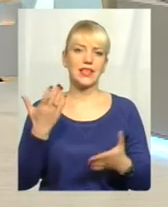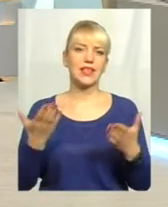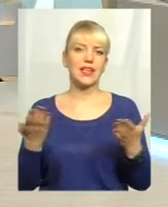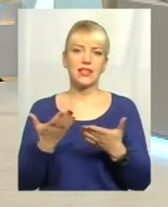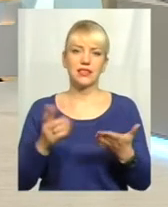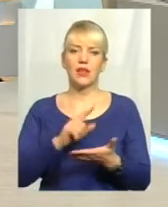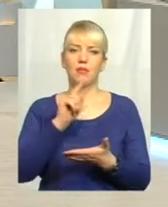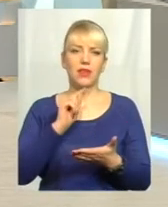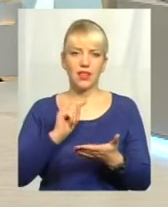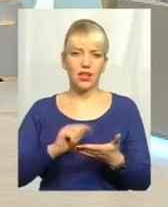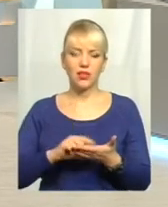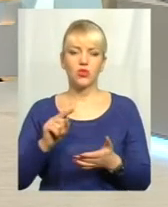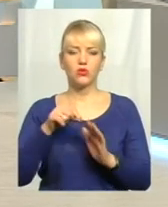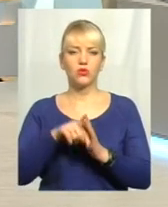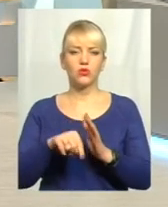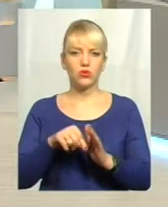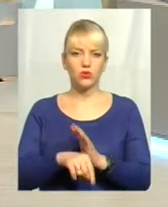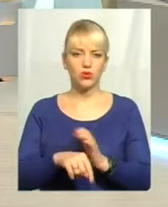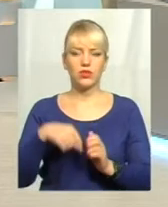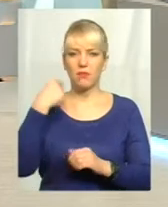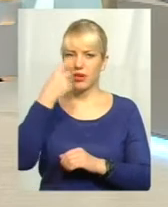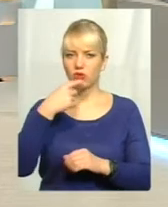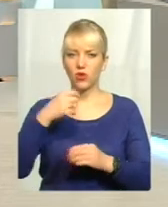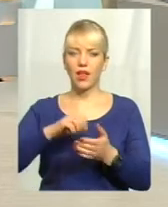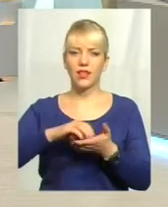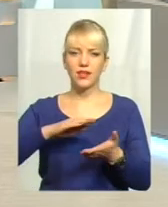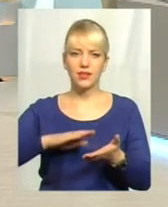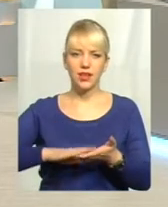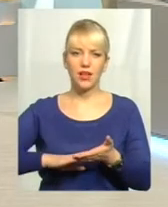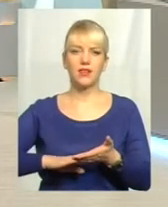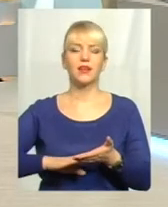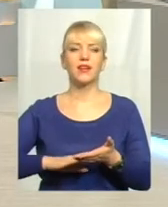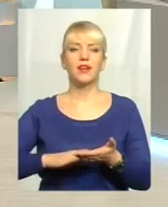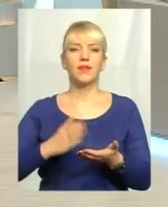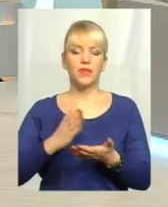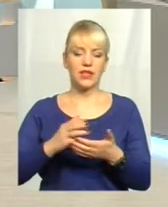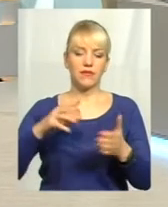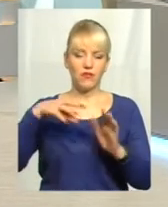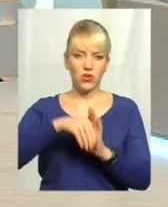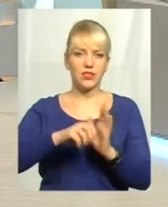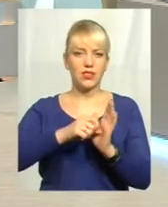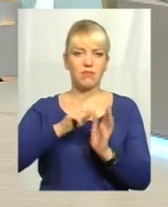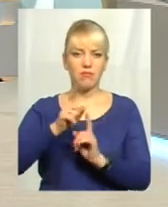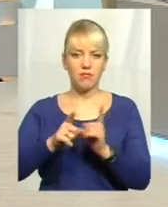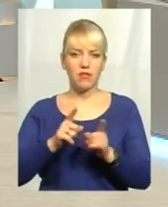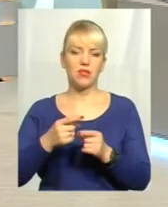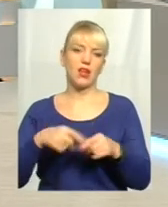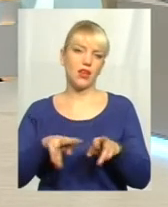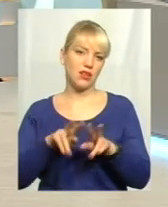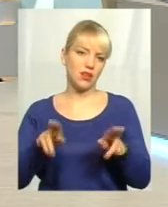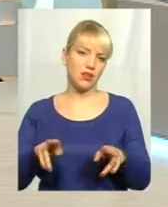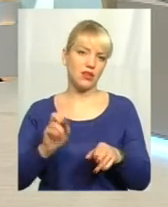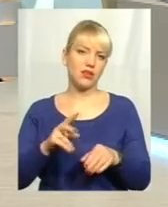питання, що саме стосується персональних даних, звичайно, тоді йде заміна. А так, в принципі, вони діють на рівні з нашими